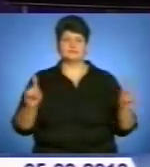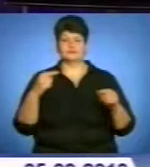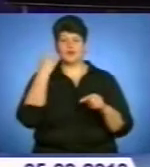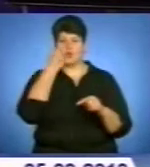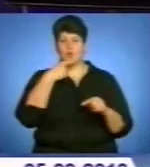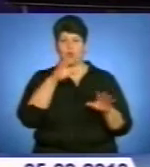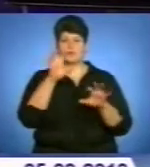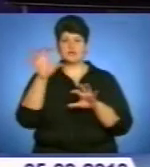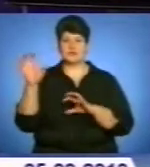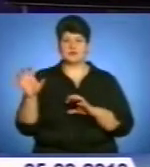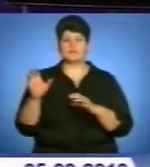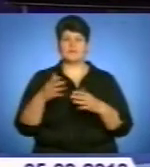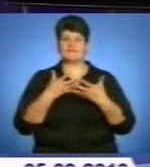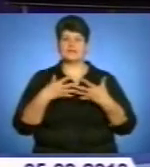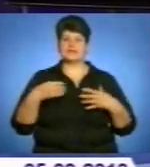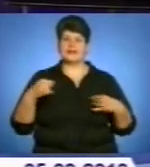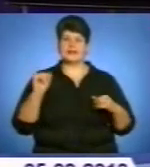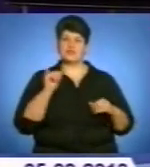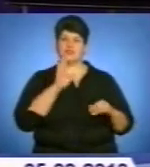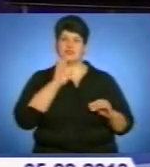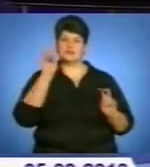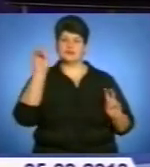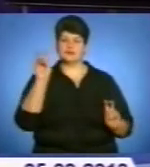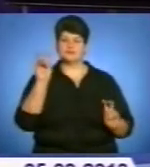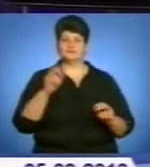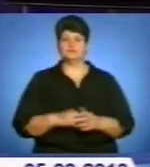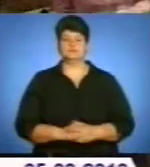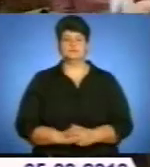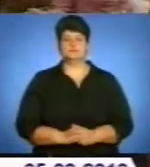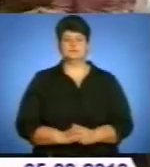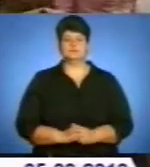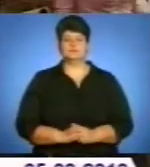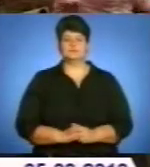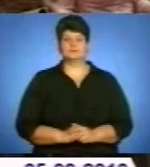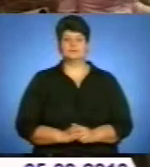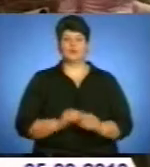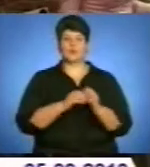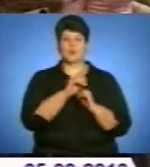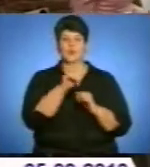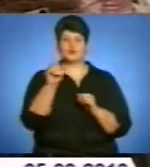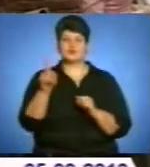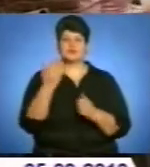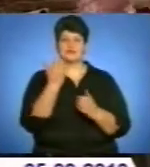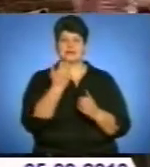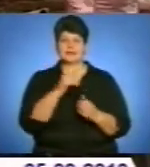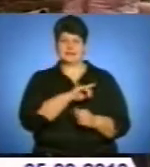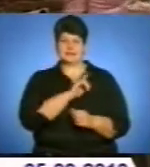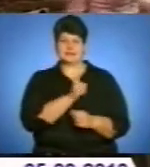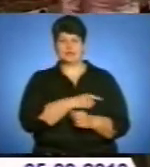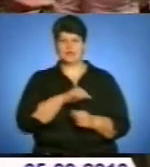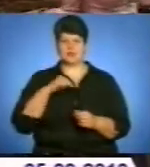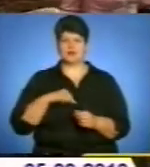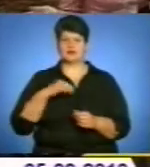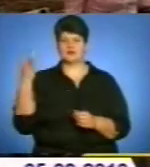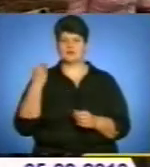«Весна жінка». На відкритті була наша знімальна група. У кожної із них сильний характер, цікава